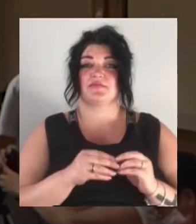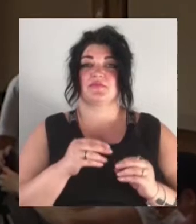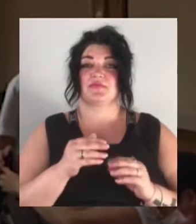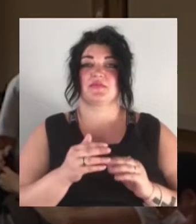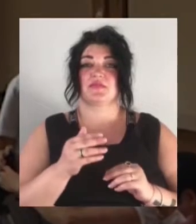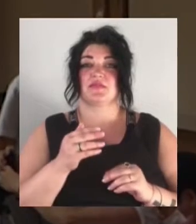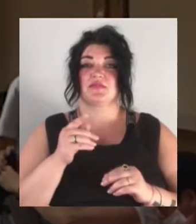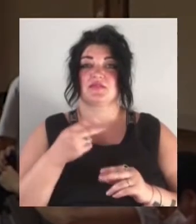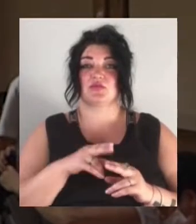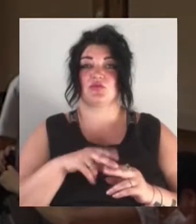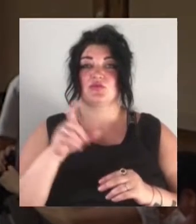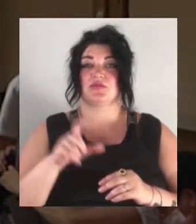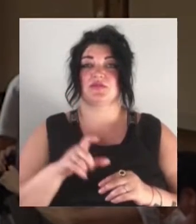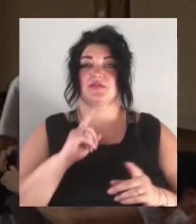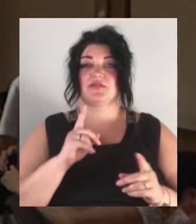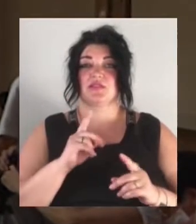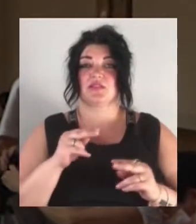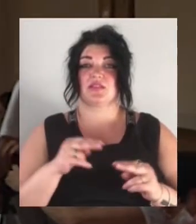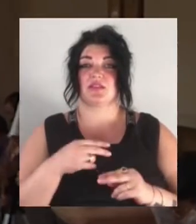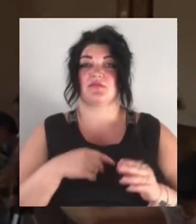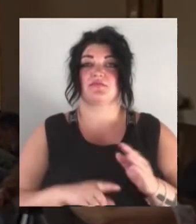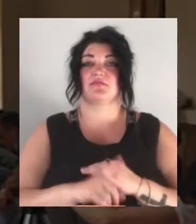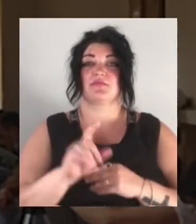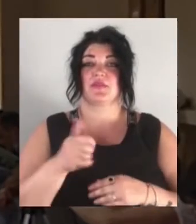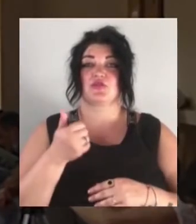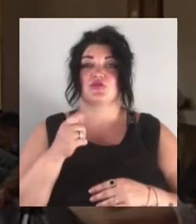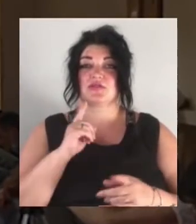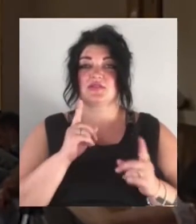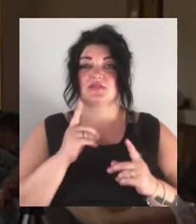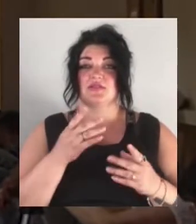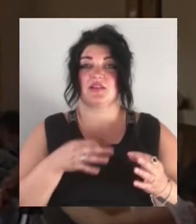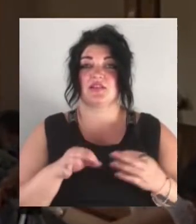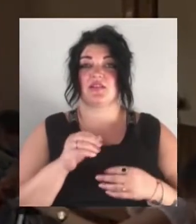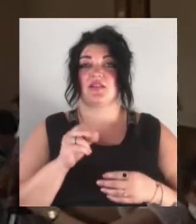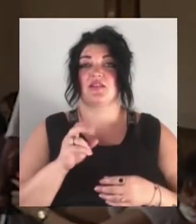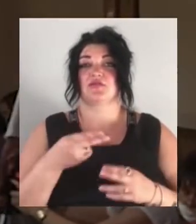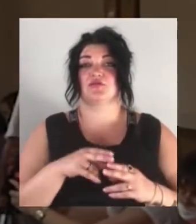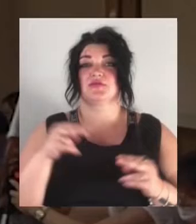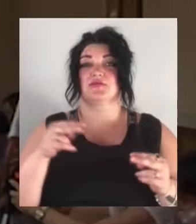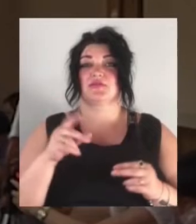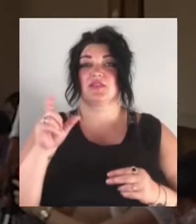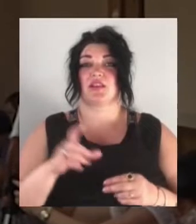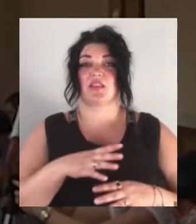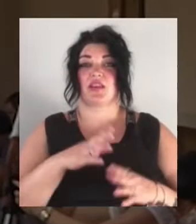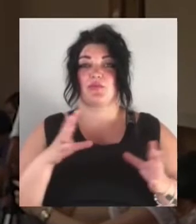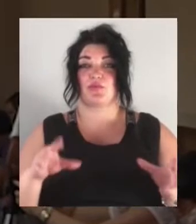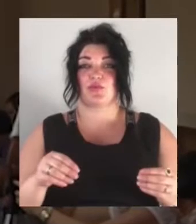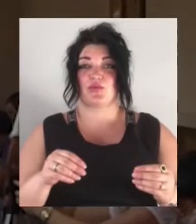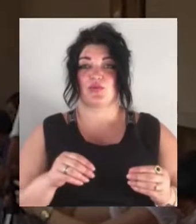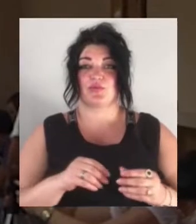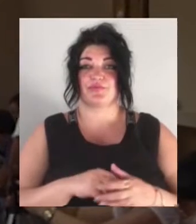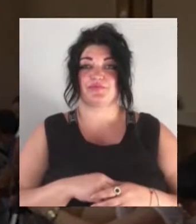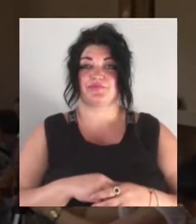тільки вперше на засіданні. Серед матеріалів до судового розслідання цього свідка не було. Ця особа не була допитана в якості свідка, тому